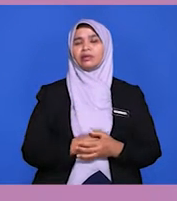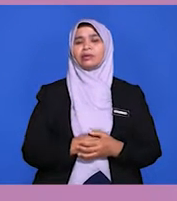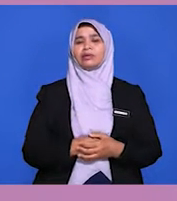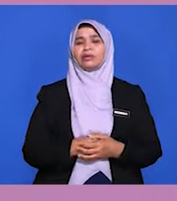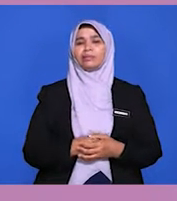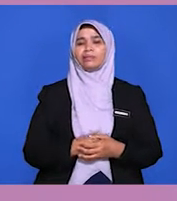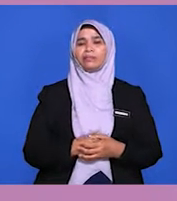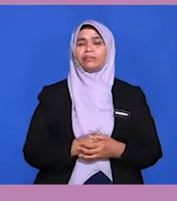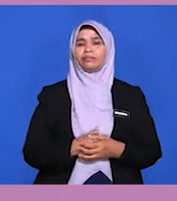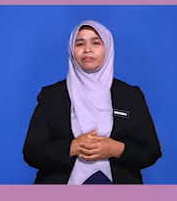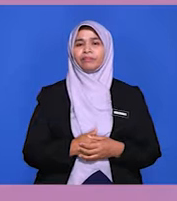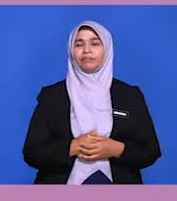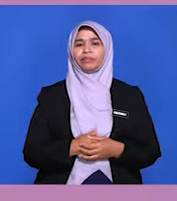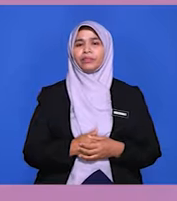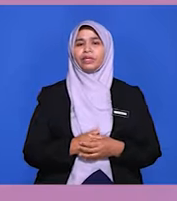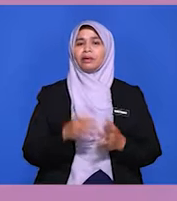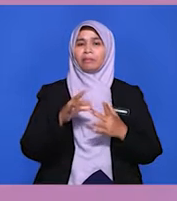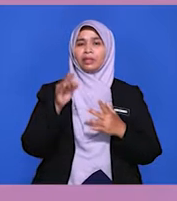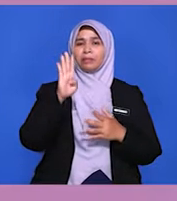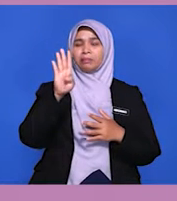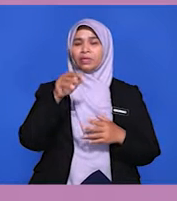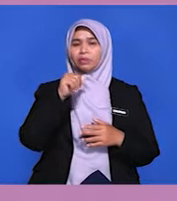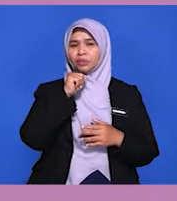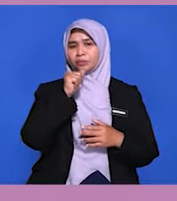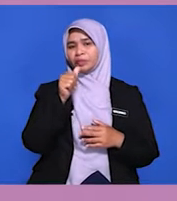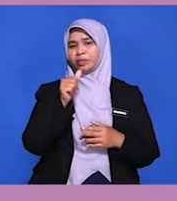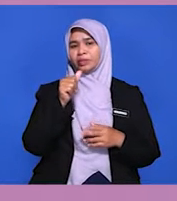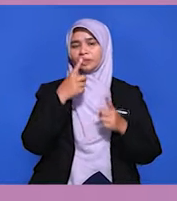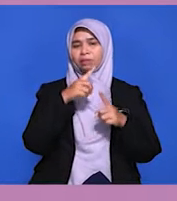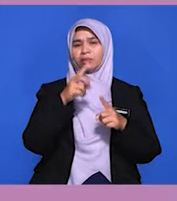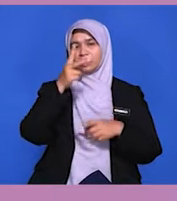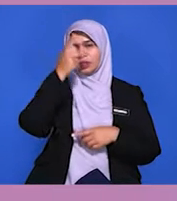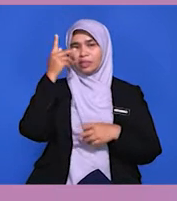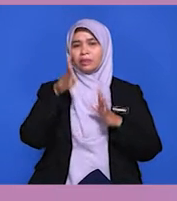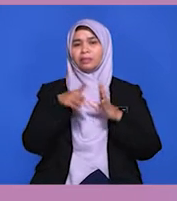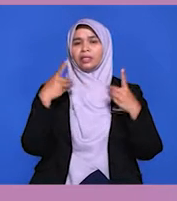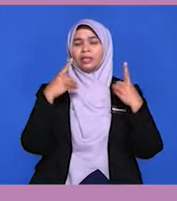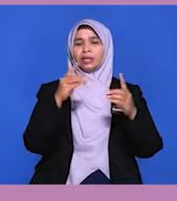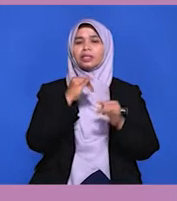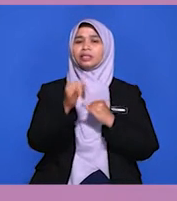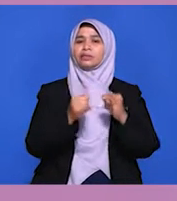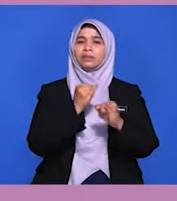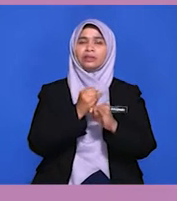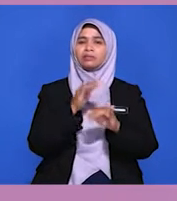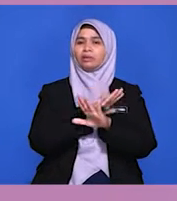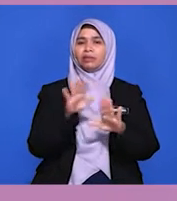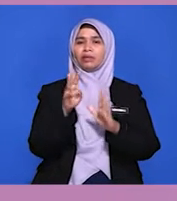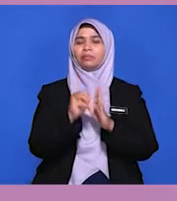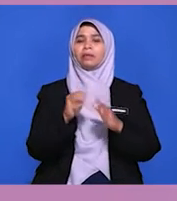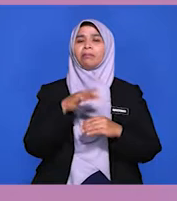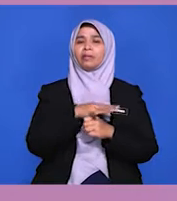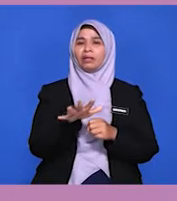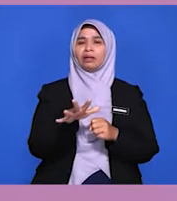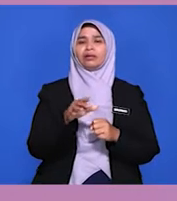menentukan dasar luar Malaysia. Pilihan B. Bukan jawapan. kerana perdagangan antarabangsa tidak